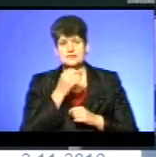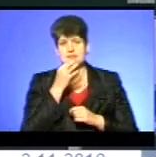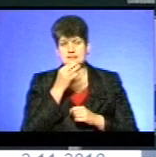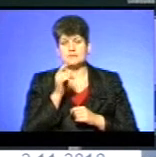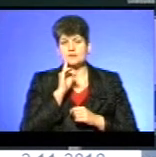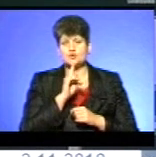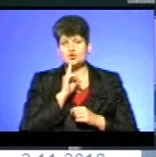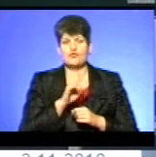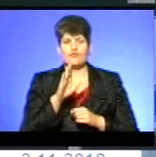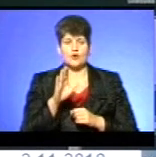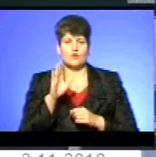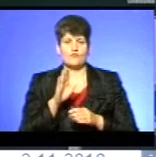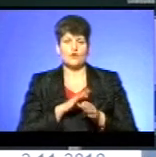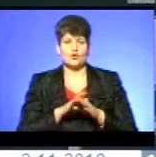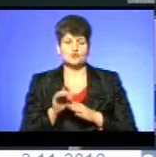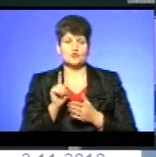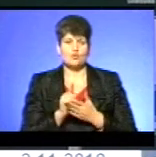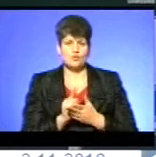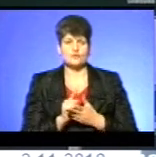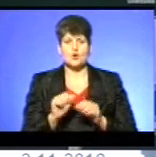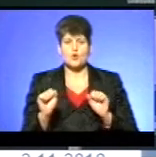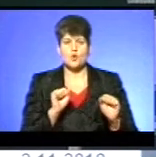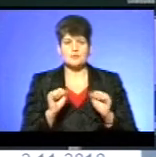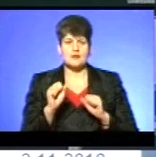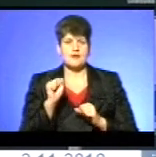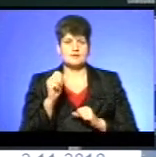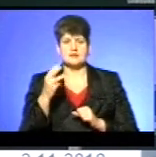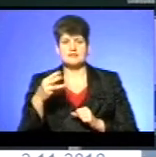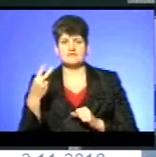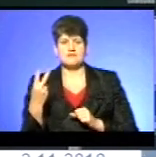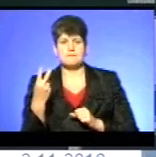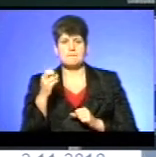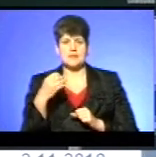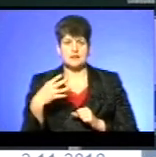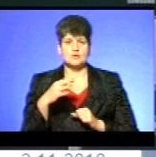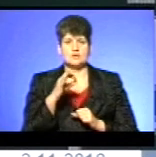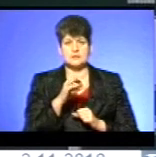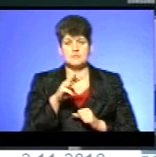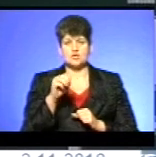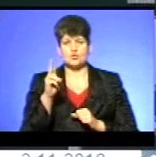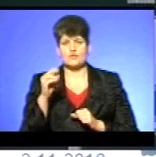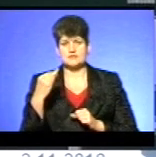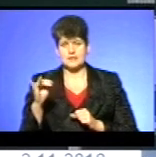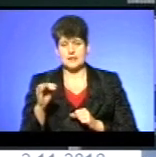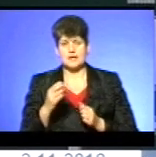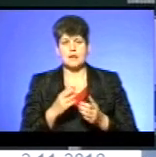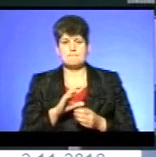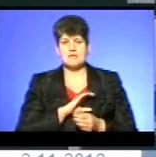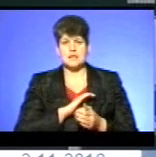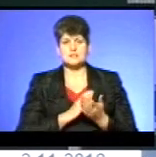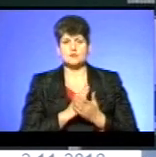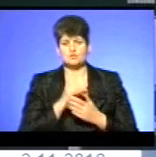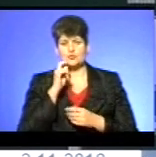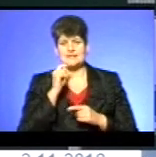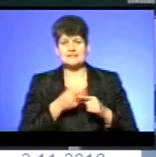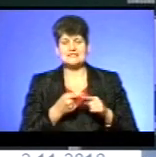тимчасово виконувач обов'язків командира військової частини А-32-15 Олександр Машковський. Медаль за службу Україні – це